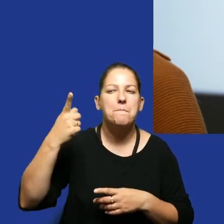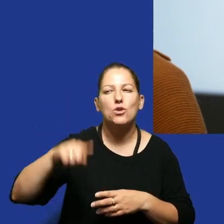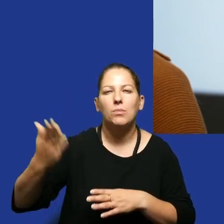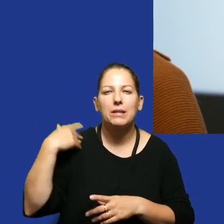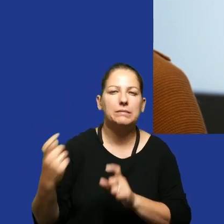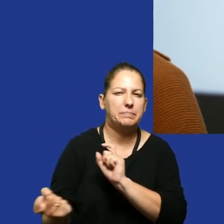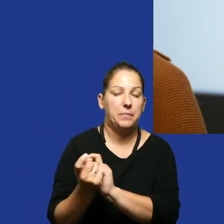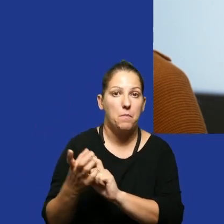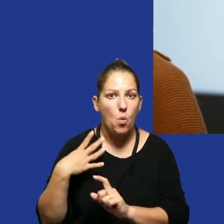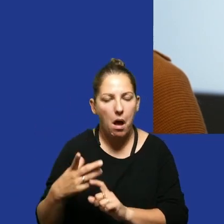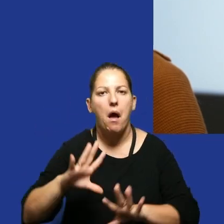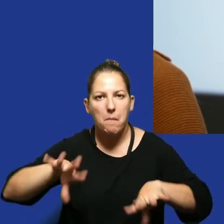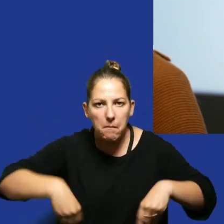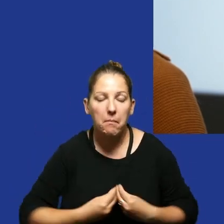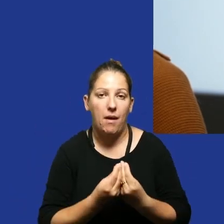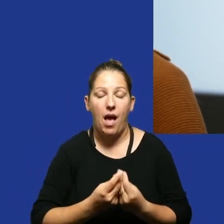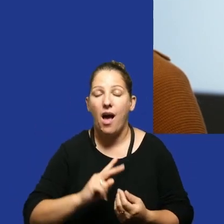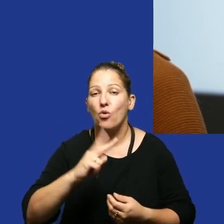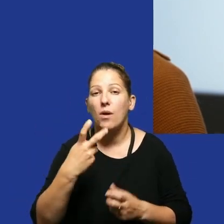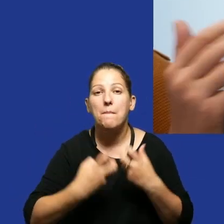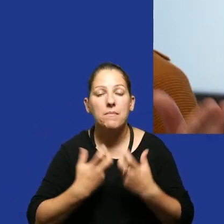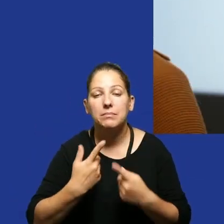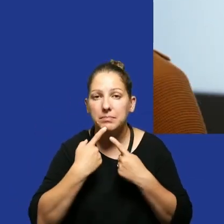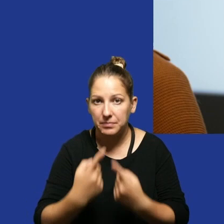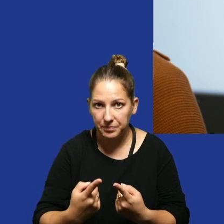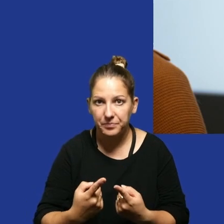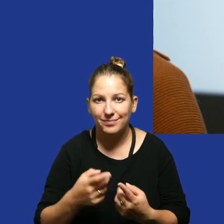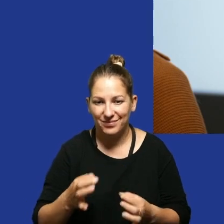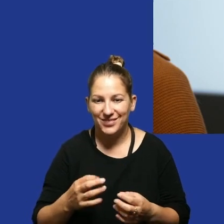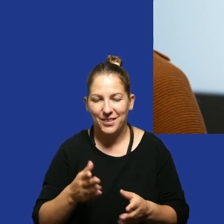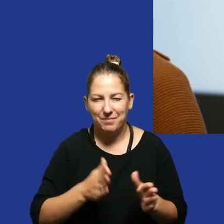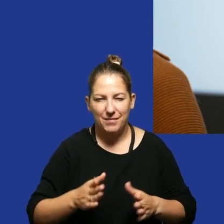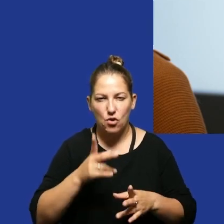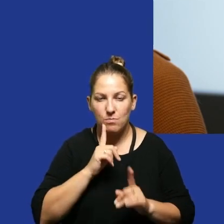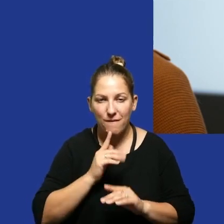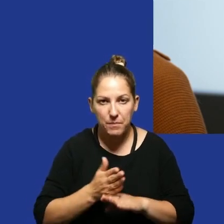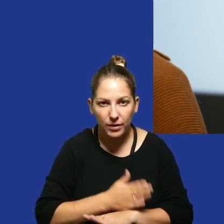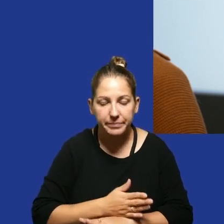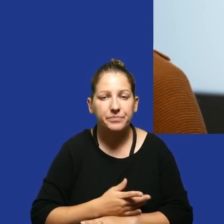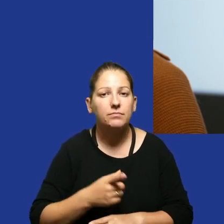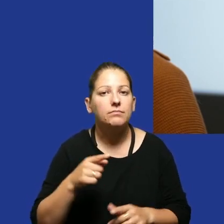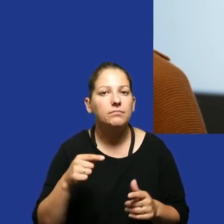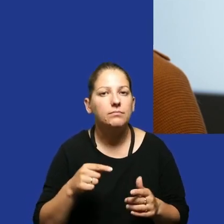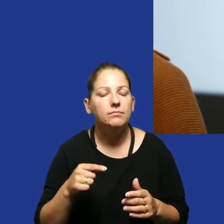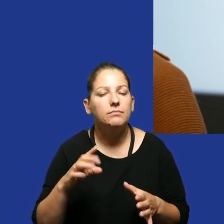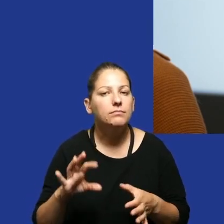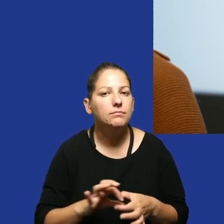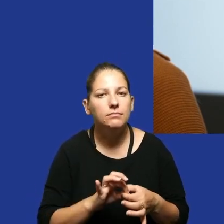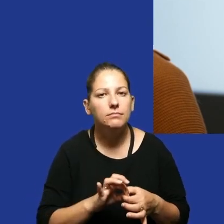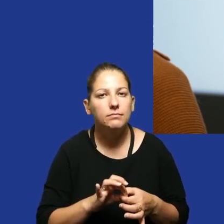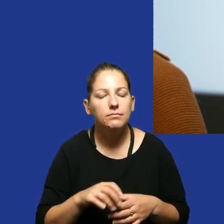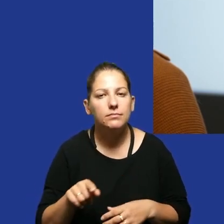dyskusji. Drugim problemem, o którym chciałem powiedzieć jeszcze przygotowując się do naszej rozmowy, jest coś, co wiąże się ze